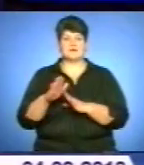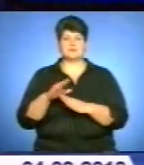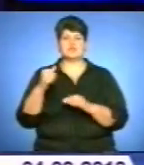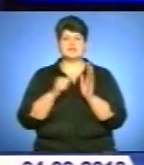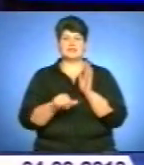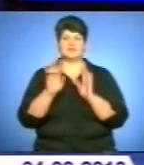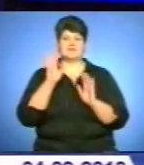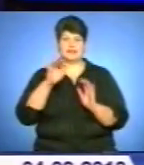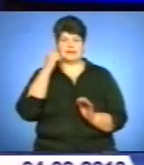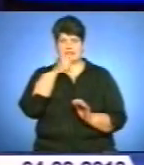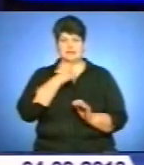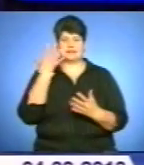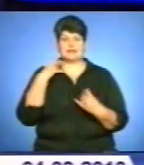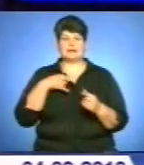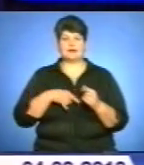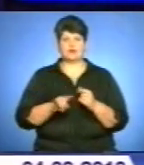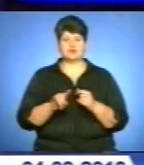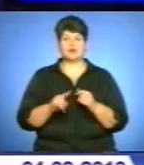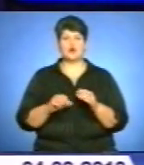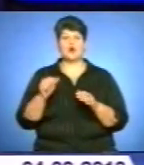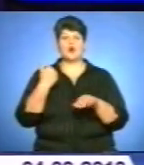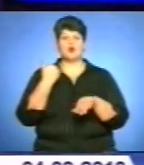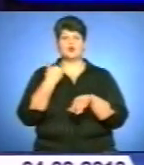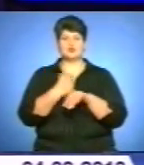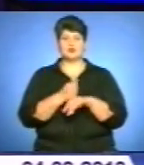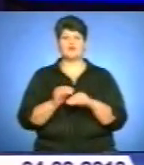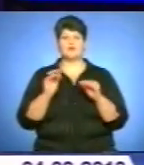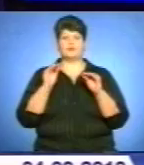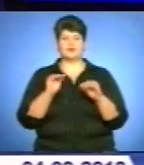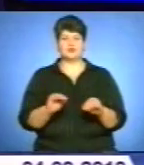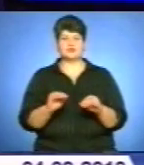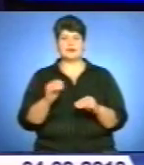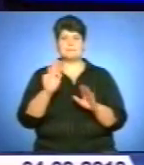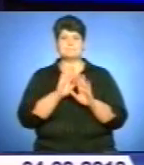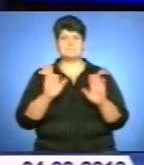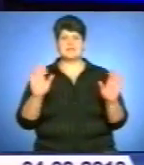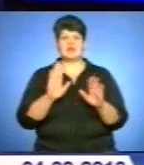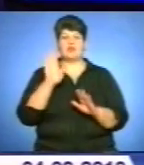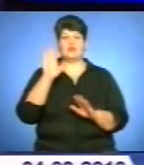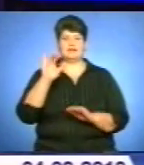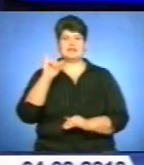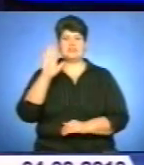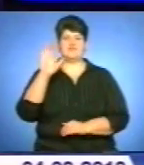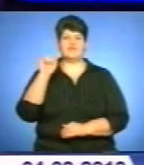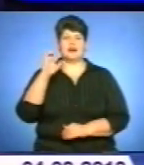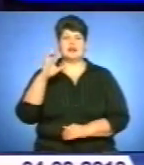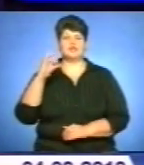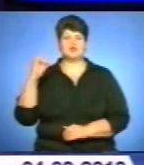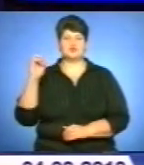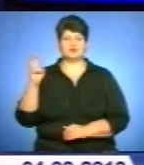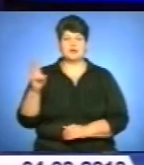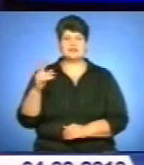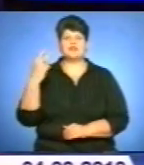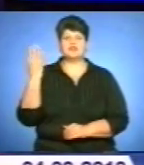-та річниця від дня народження основоположника української естрадної пісні Володимира Івасюка. 4 березня